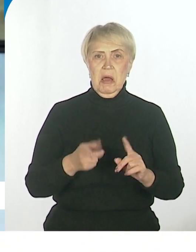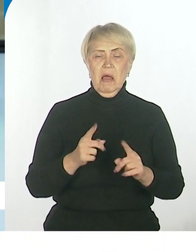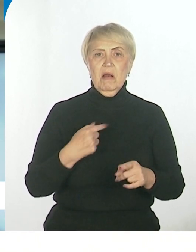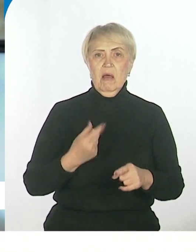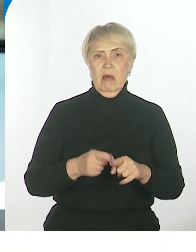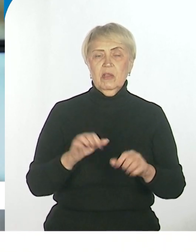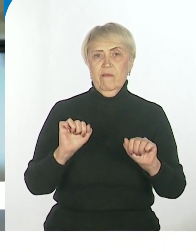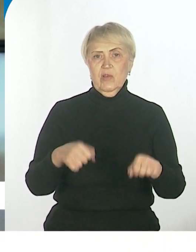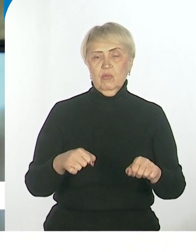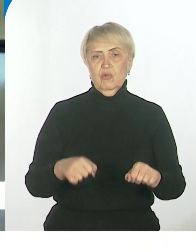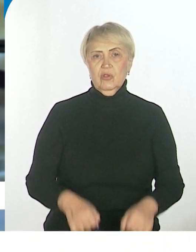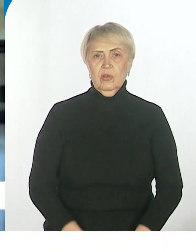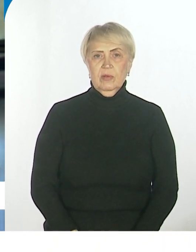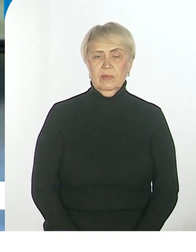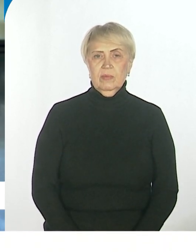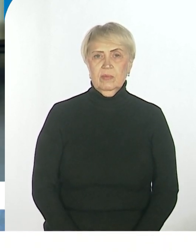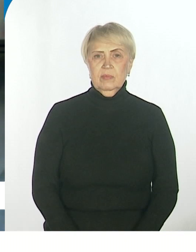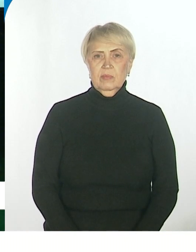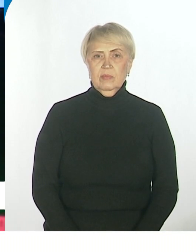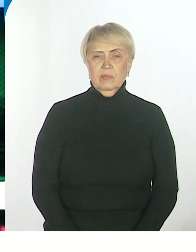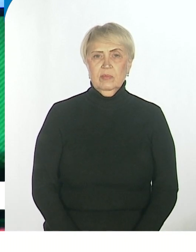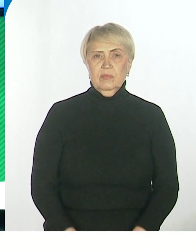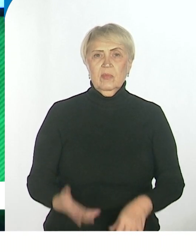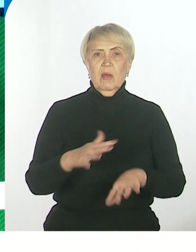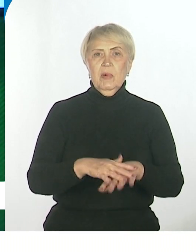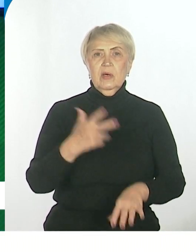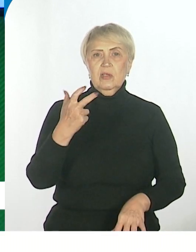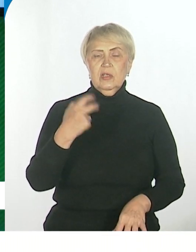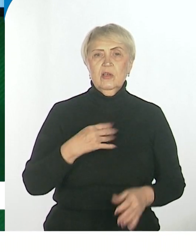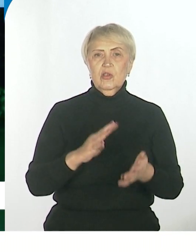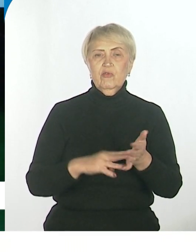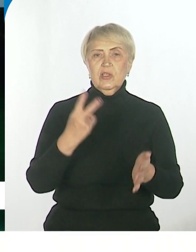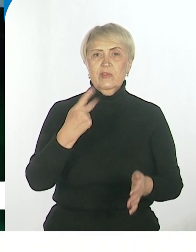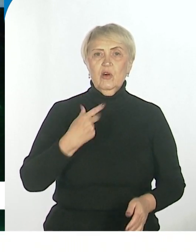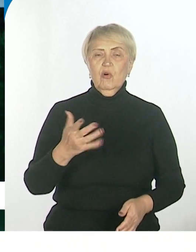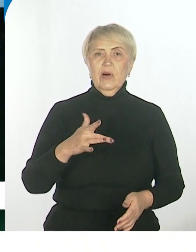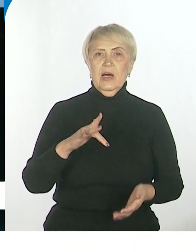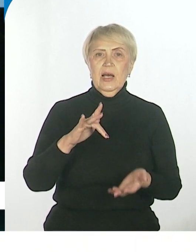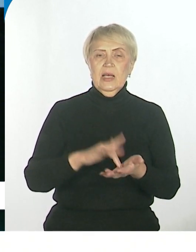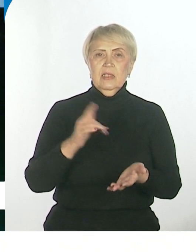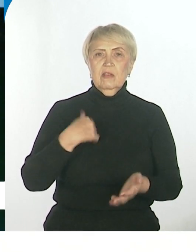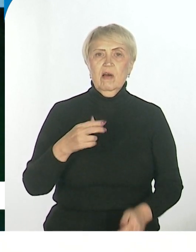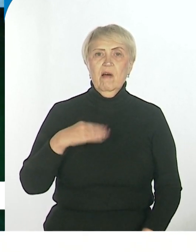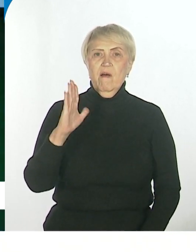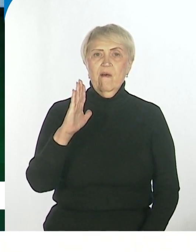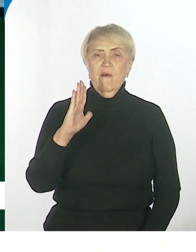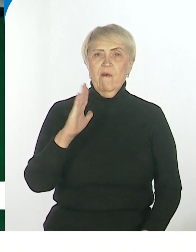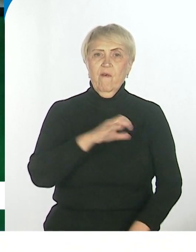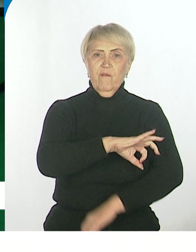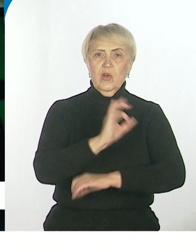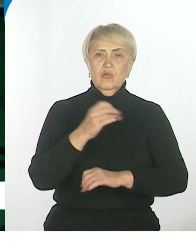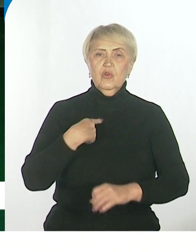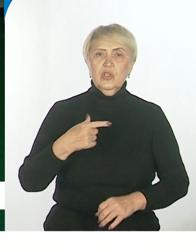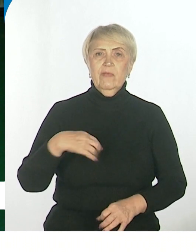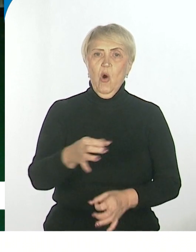человек будет. Причем на базе 392-го учебного центра Восточного военного округа уже